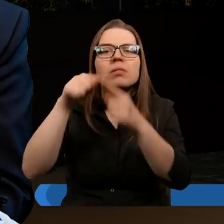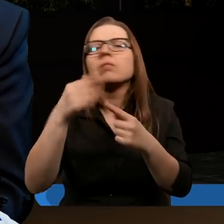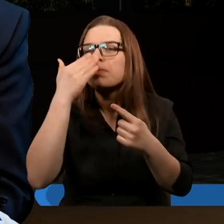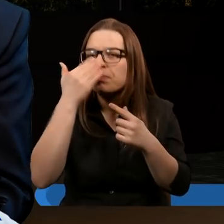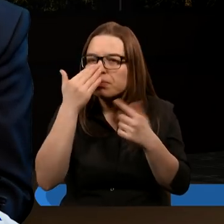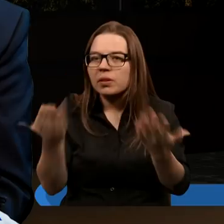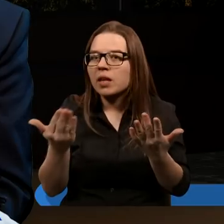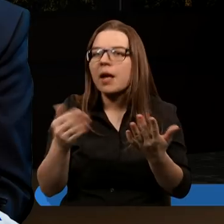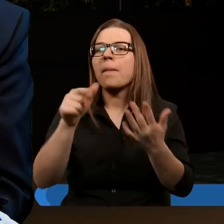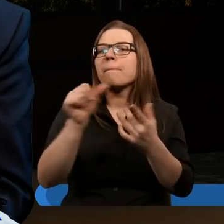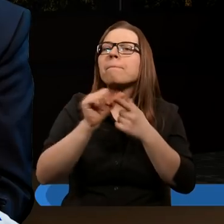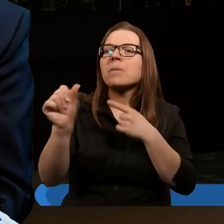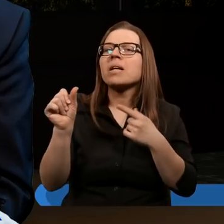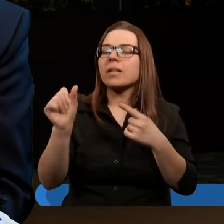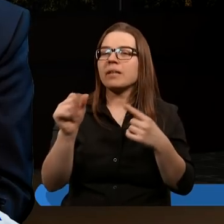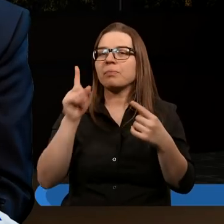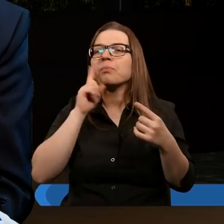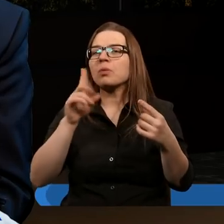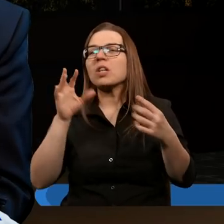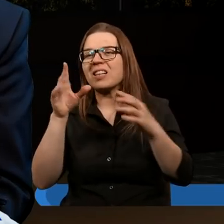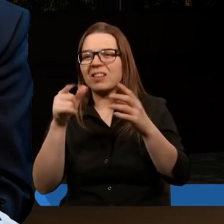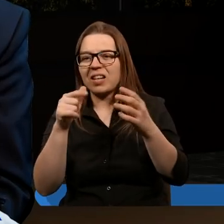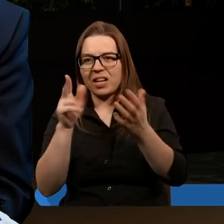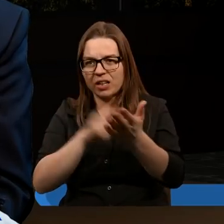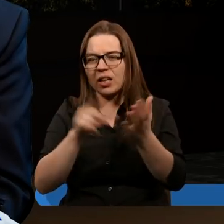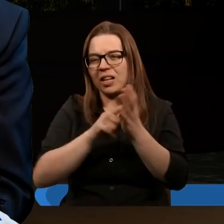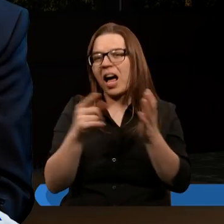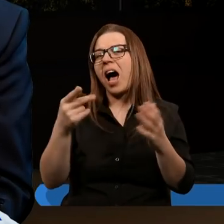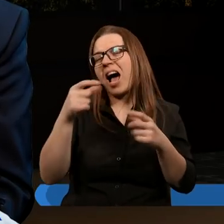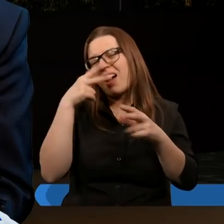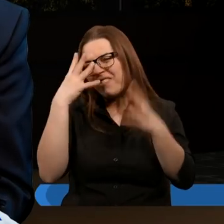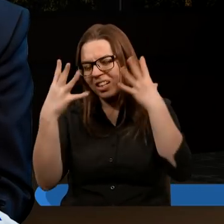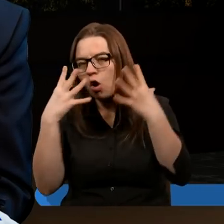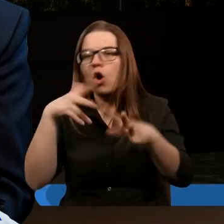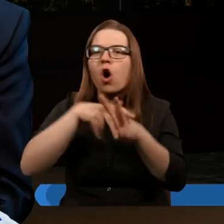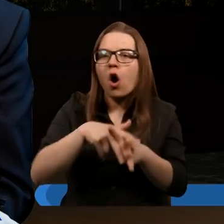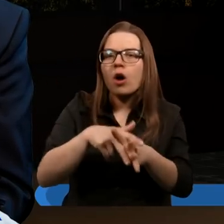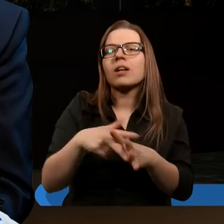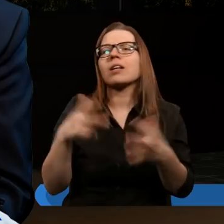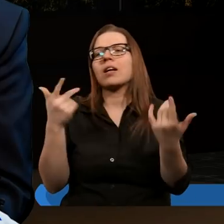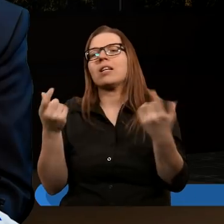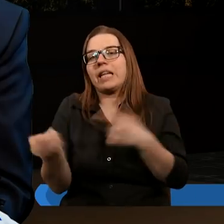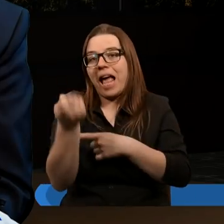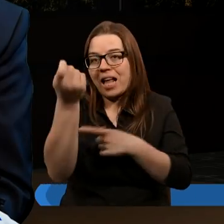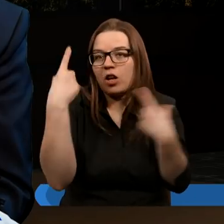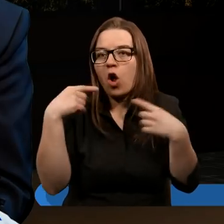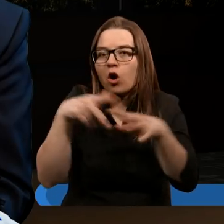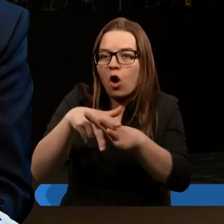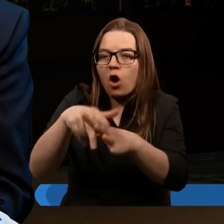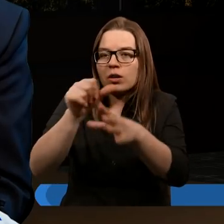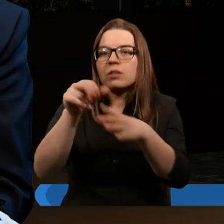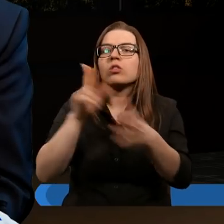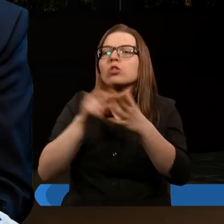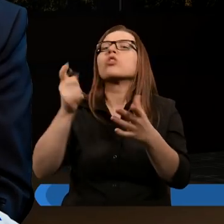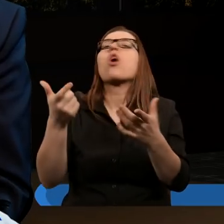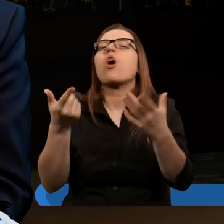to, co ci jeźdźcy przynoszą ze sobą, ale na sam wygląd konia, na sam wygląd jeźdźca i ewentualnie co